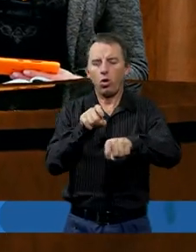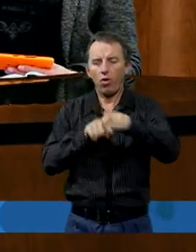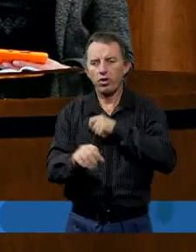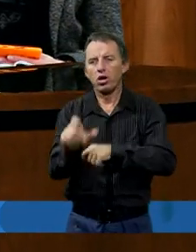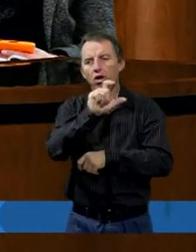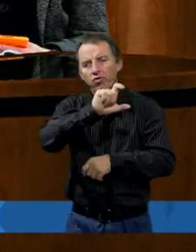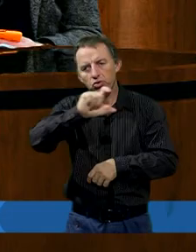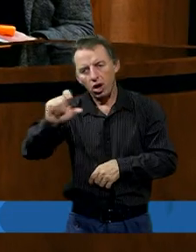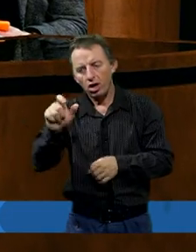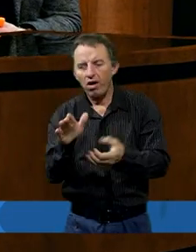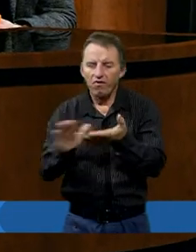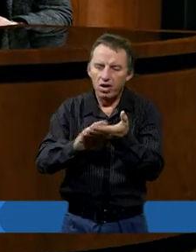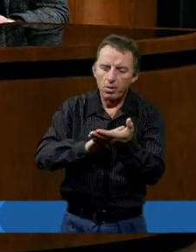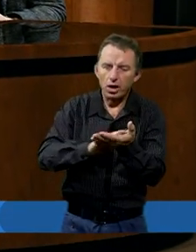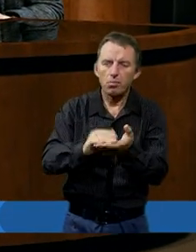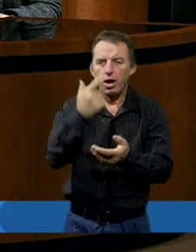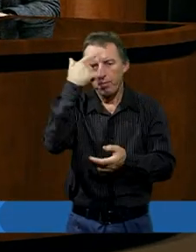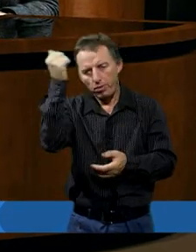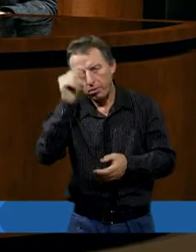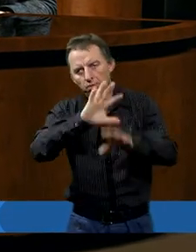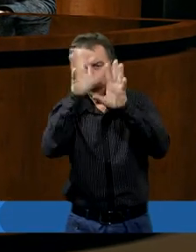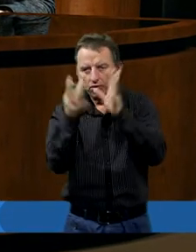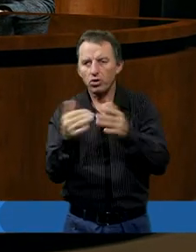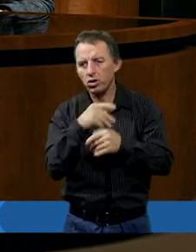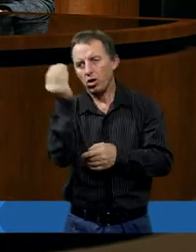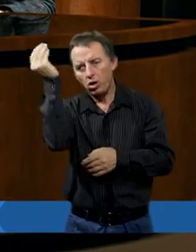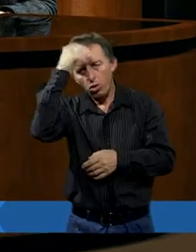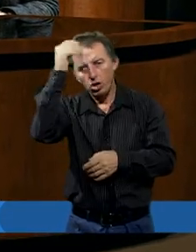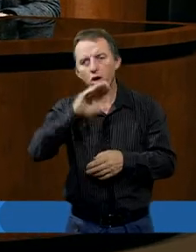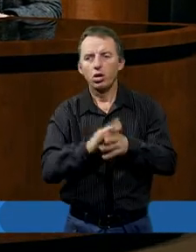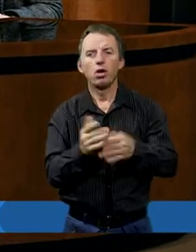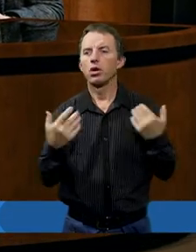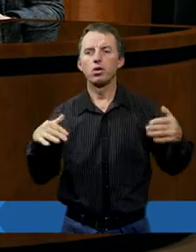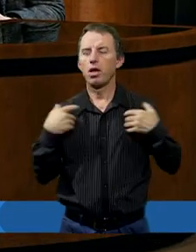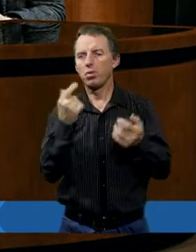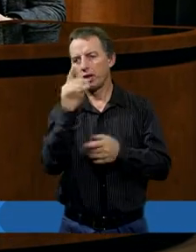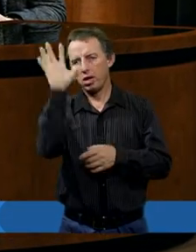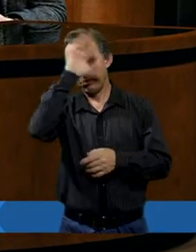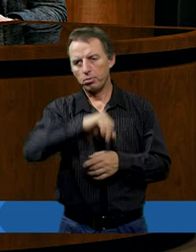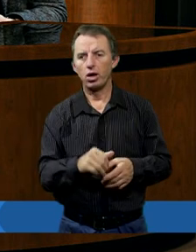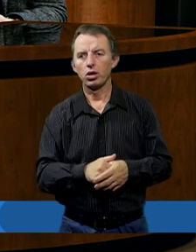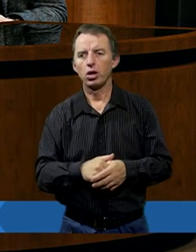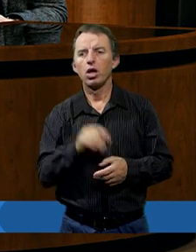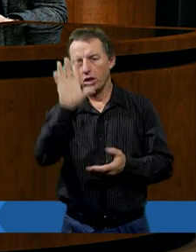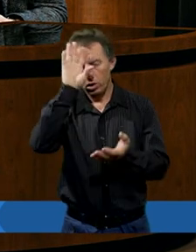jakby wymazano mi pamięć i to wszystko, co przyszedłem, czego się nauczyłem, to upełniłbym te same błędy, a to doświadczenie jest